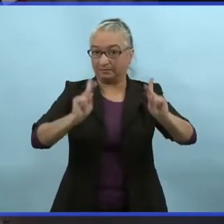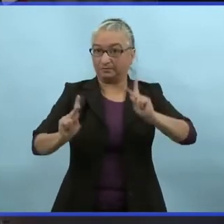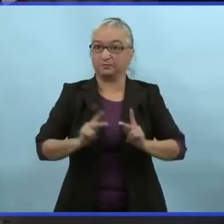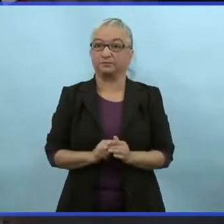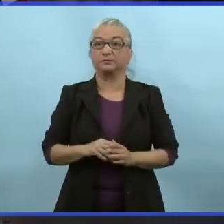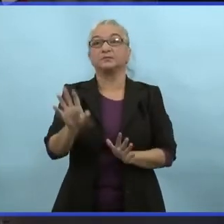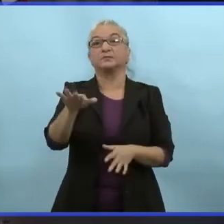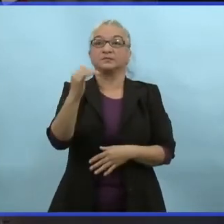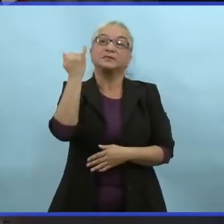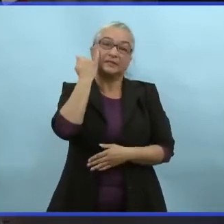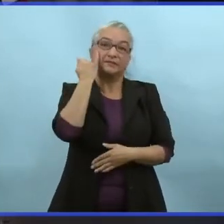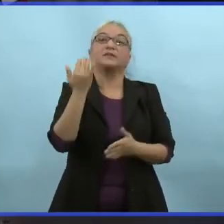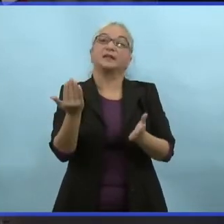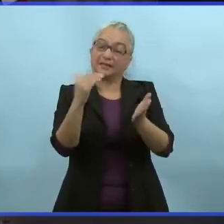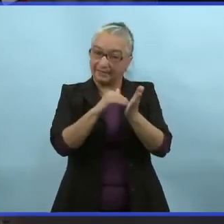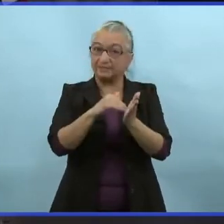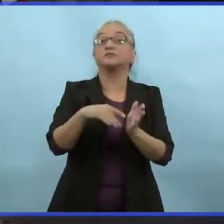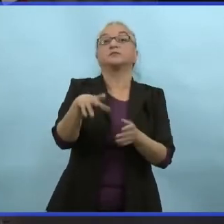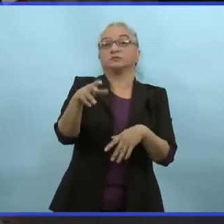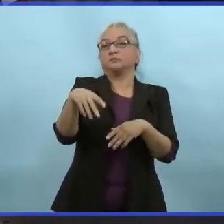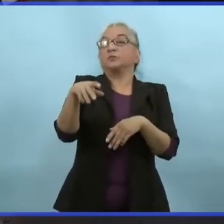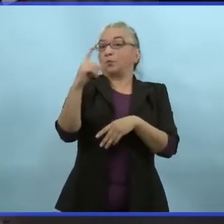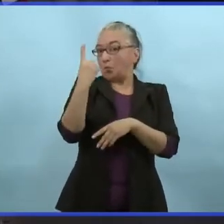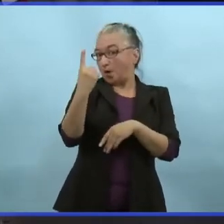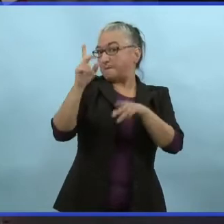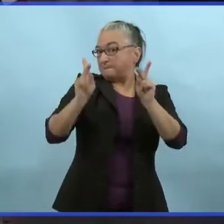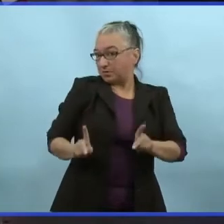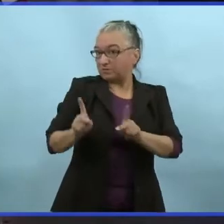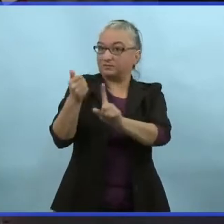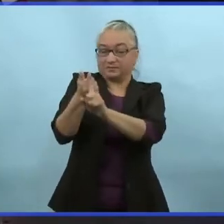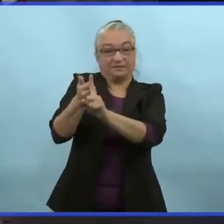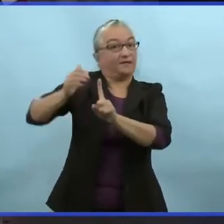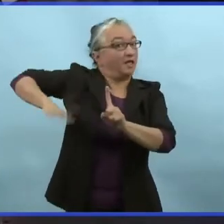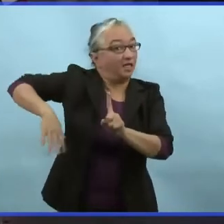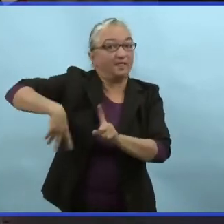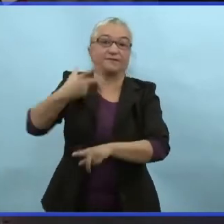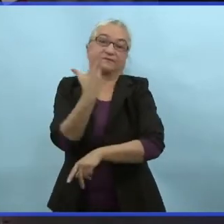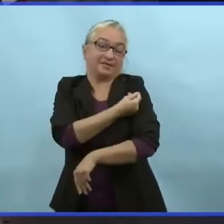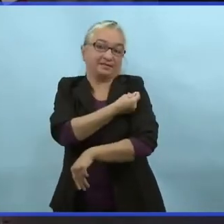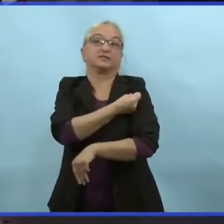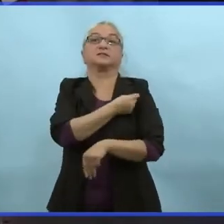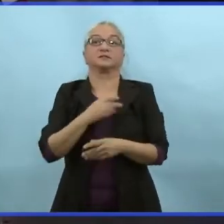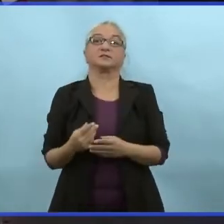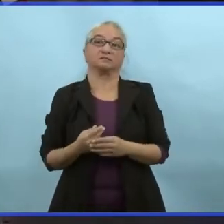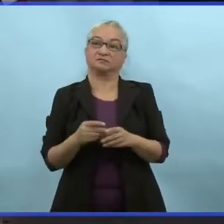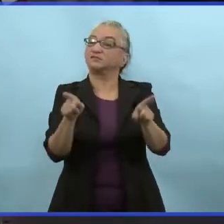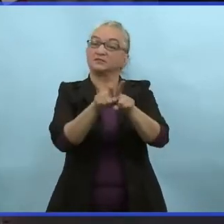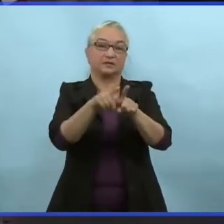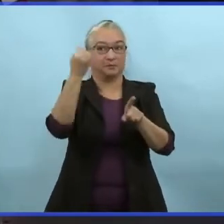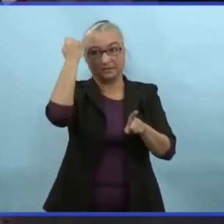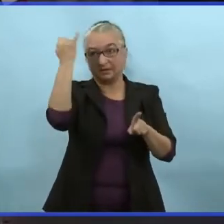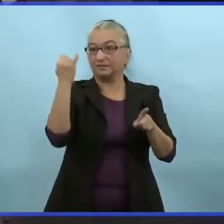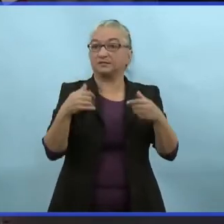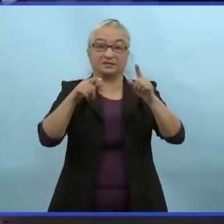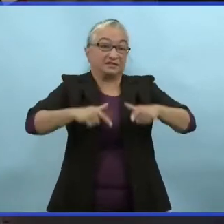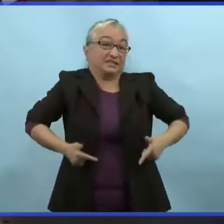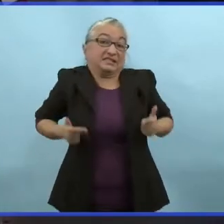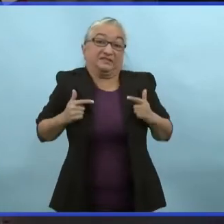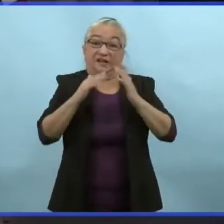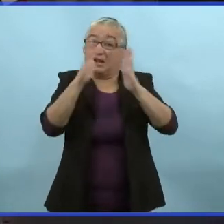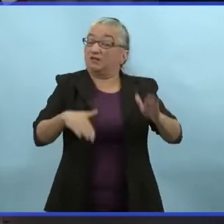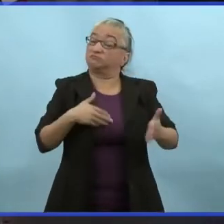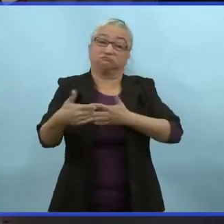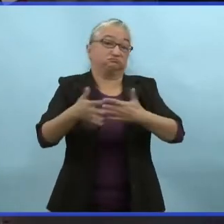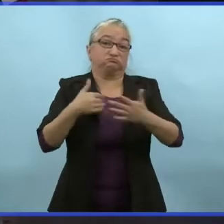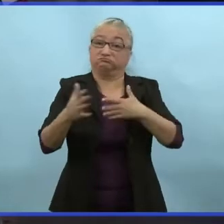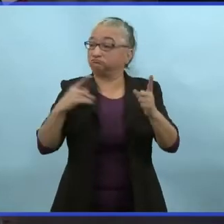vaccinée qui est admissible est présente sur la propriété. Et ça s'applique aussi à une personne qui vit sur cette